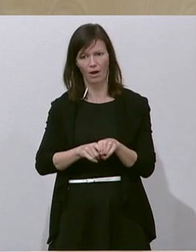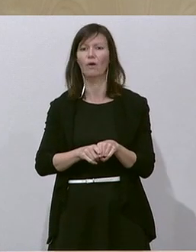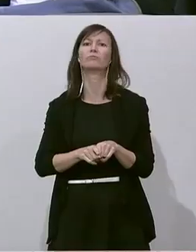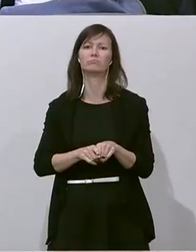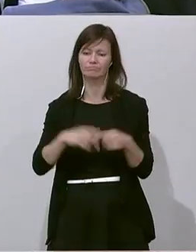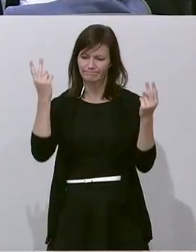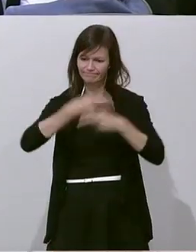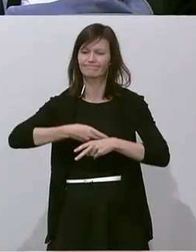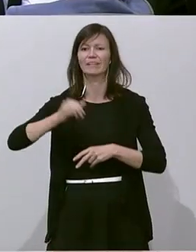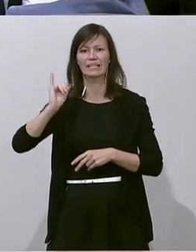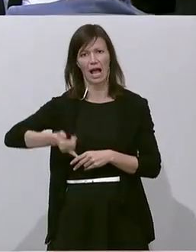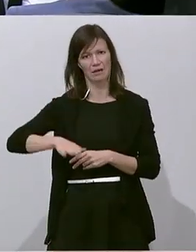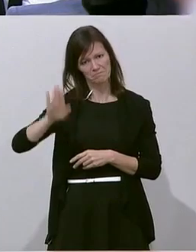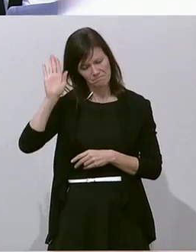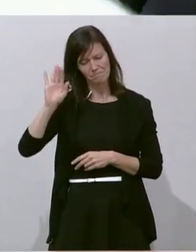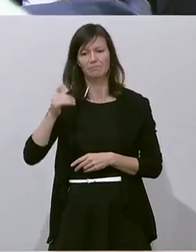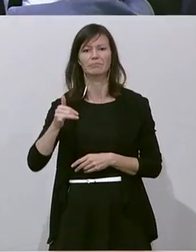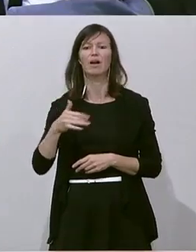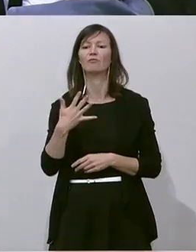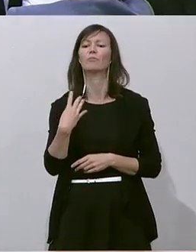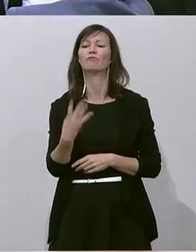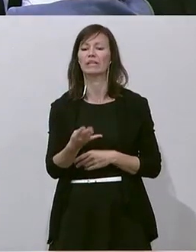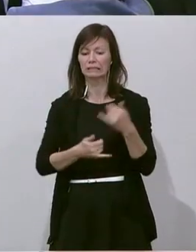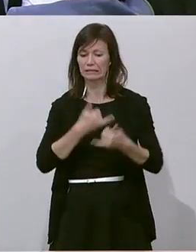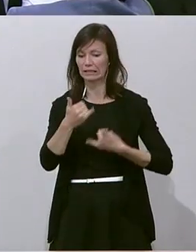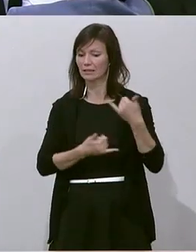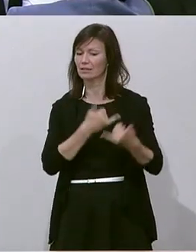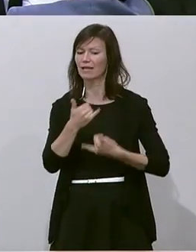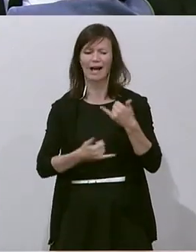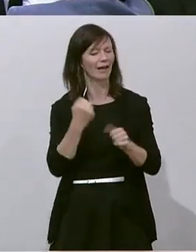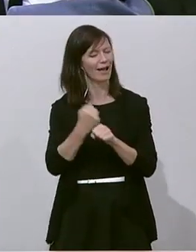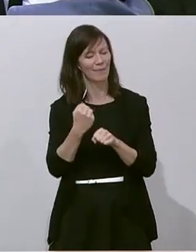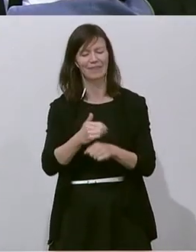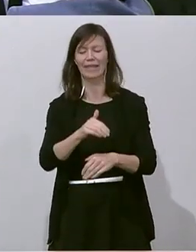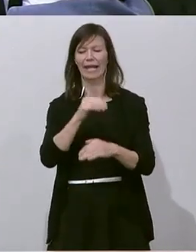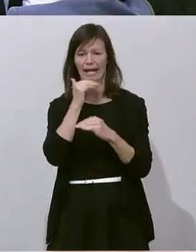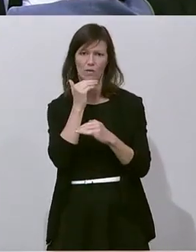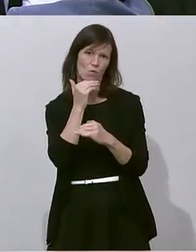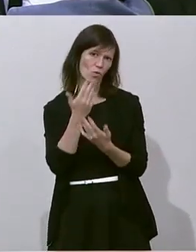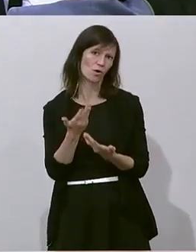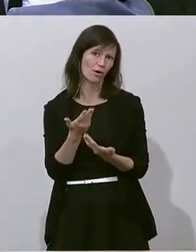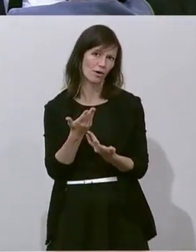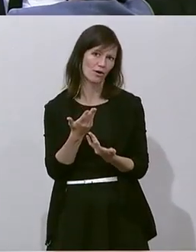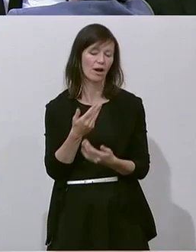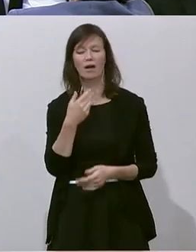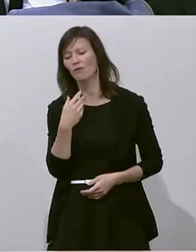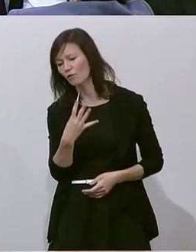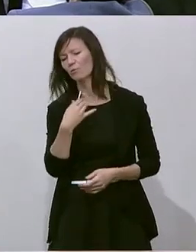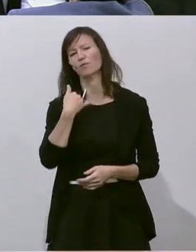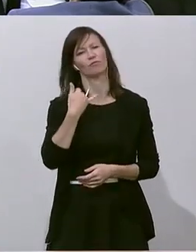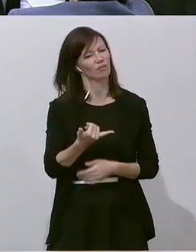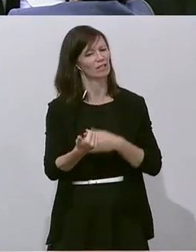weil wir es auch schon gefordert haben, 45 Jahre sind genug. 45 Jahre Arbeit